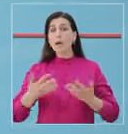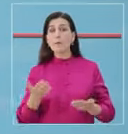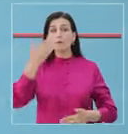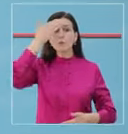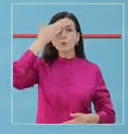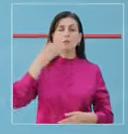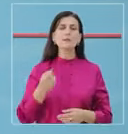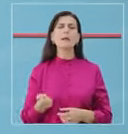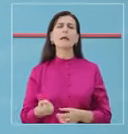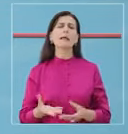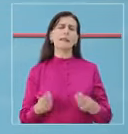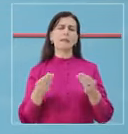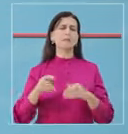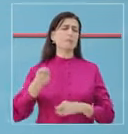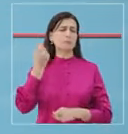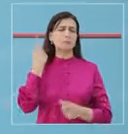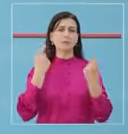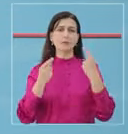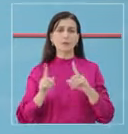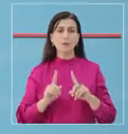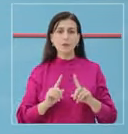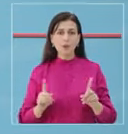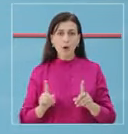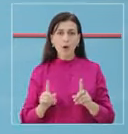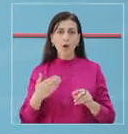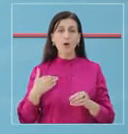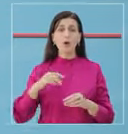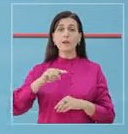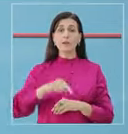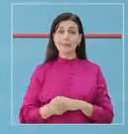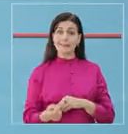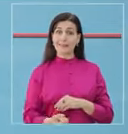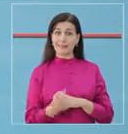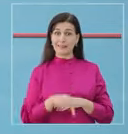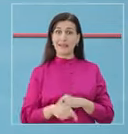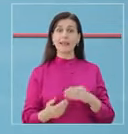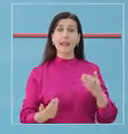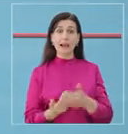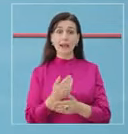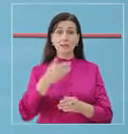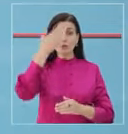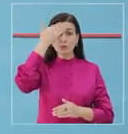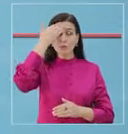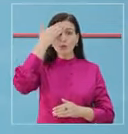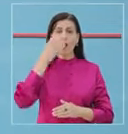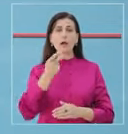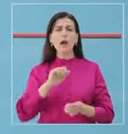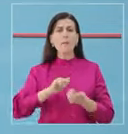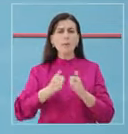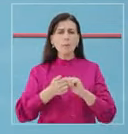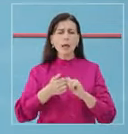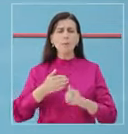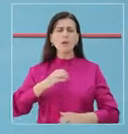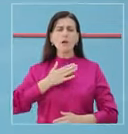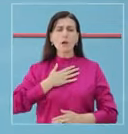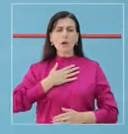lehtësisht. Një pjesë e mirë e rasteve të cilat janë identifikuar kanë shenja klinike dhe një pjesë